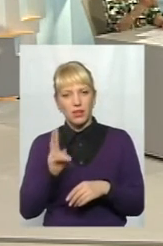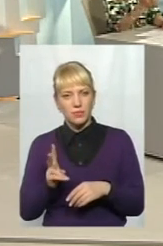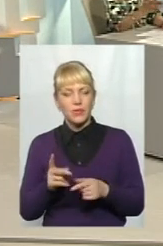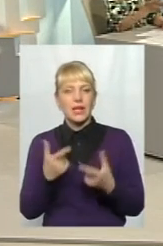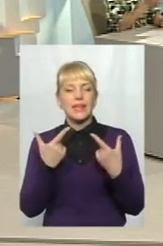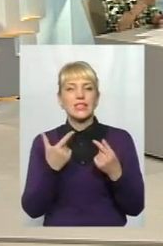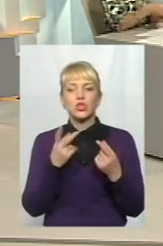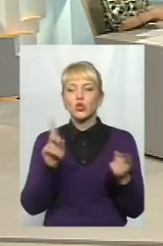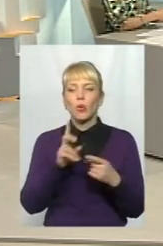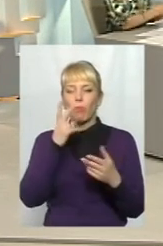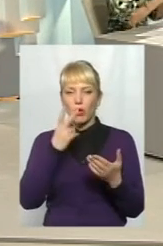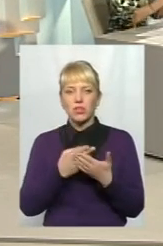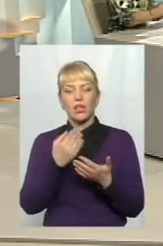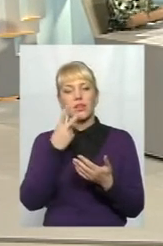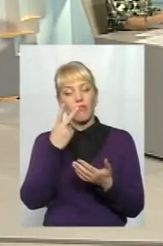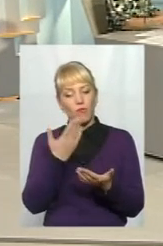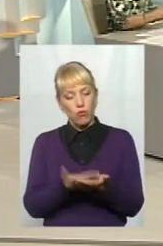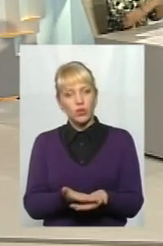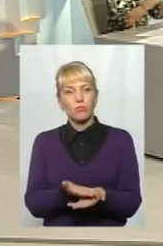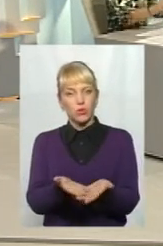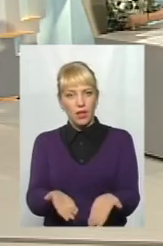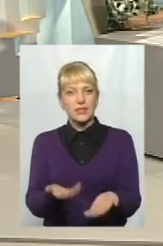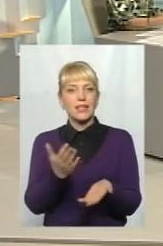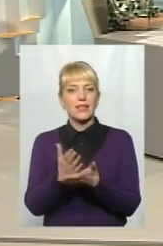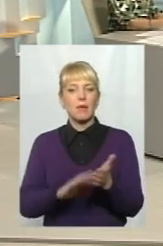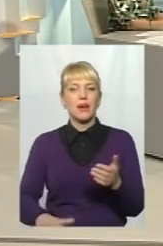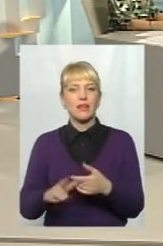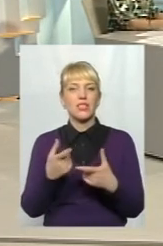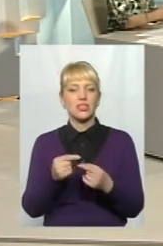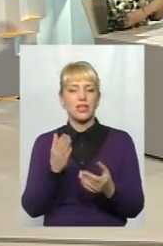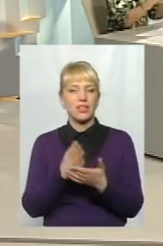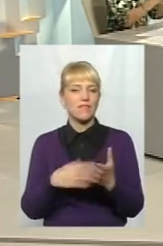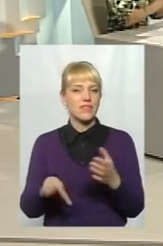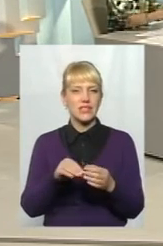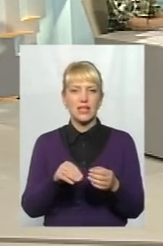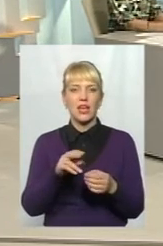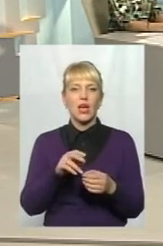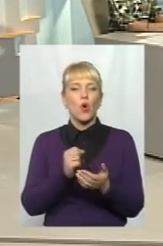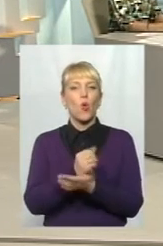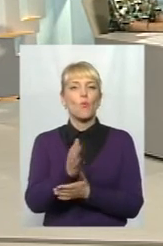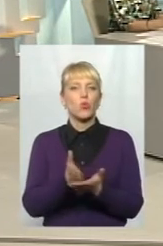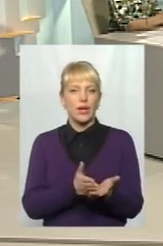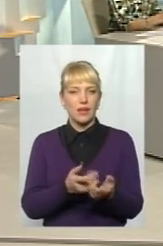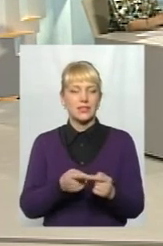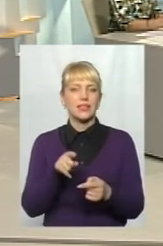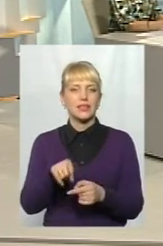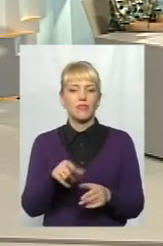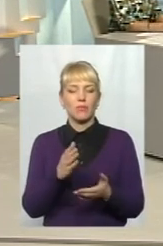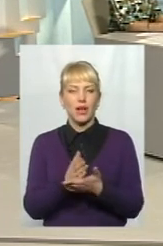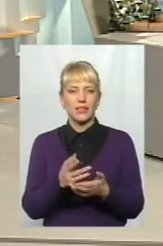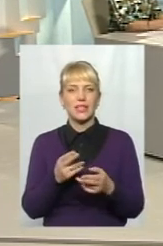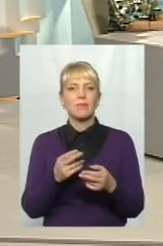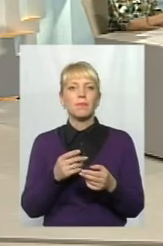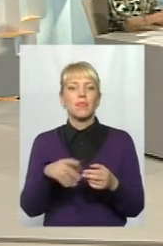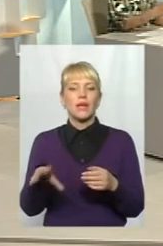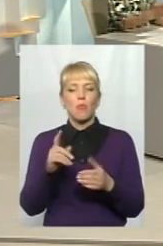Щоб показати, що ось, будь ласка, є майданчик, туди підведені комунікації, ви маєте там податкові